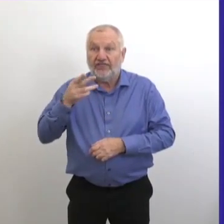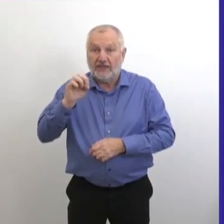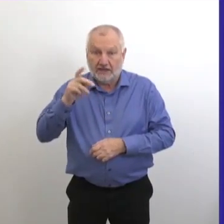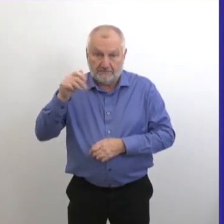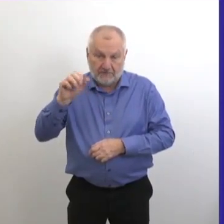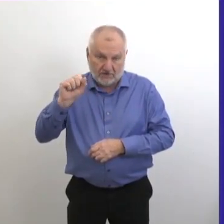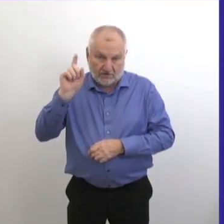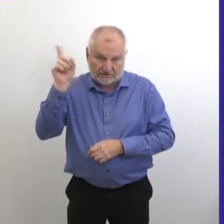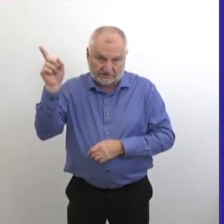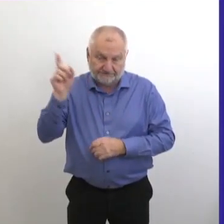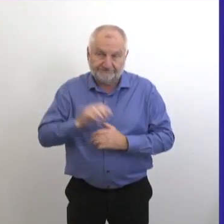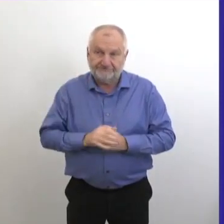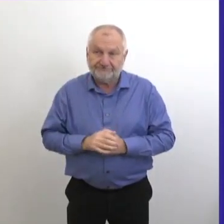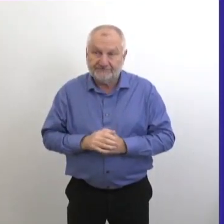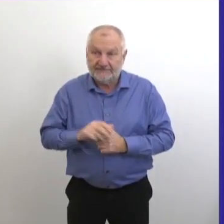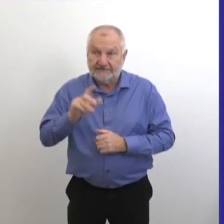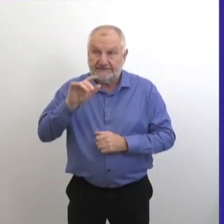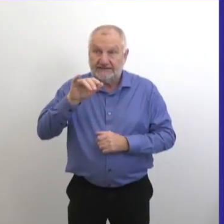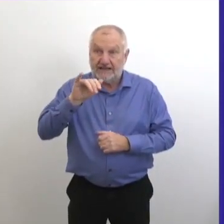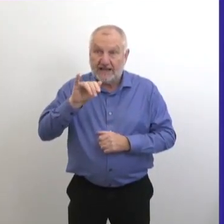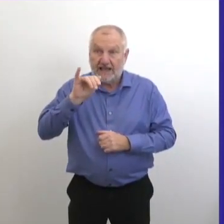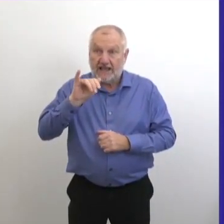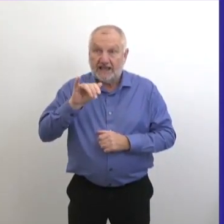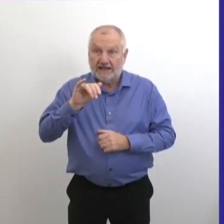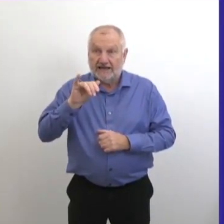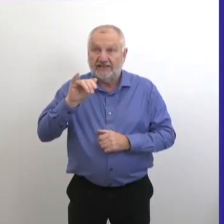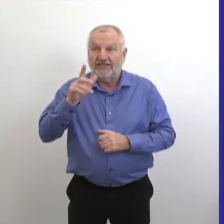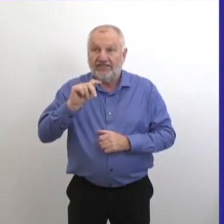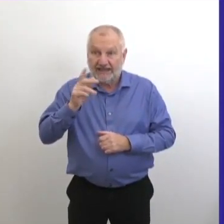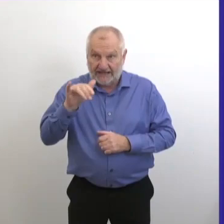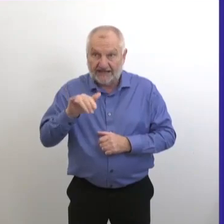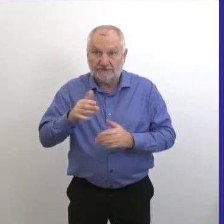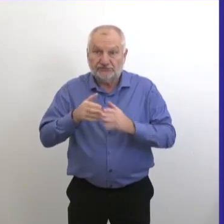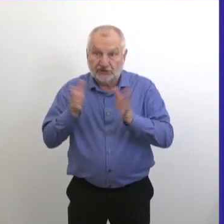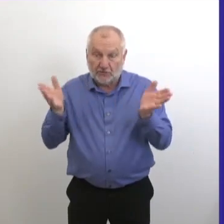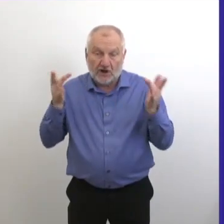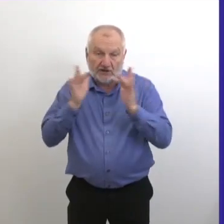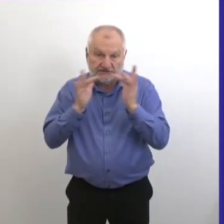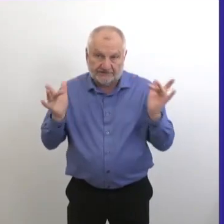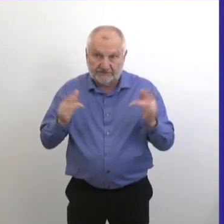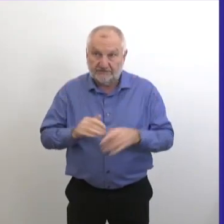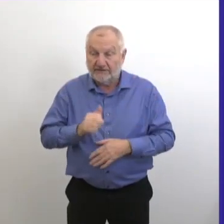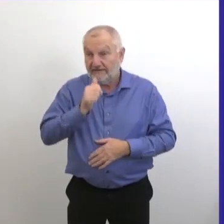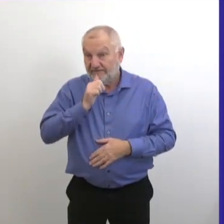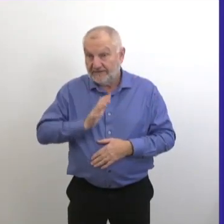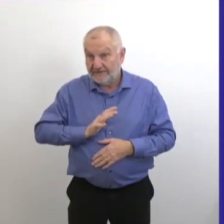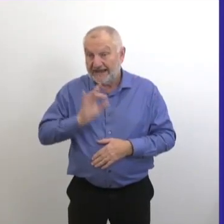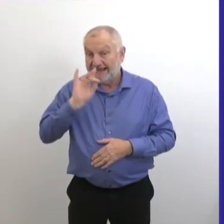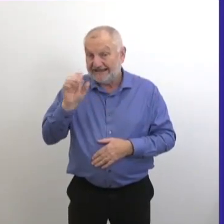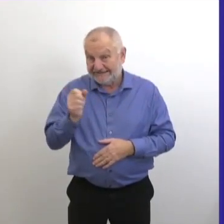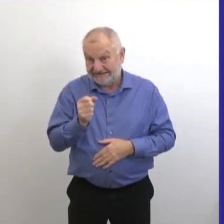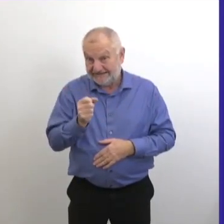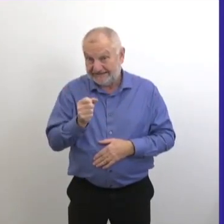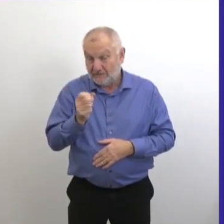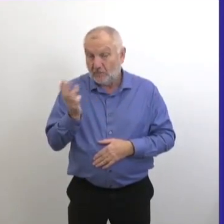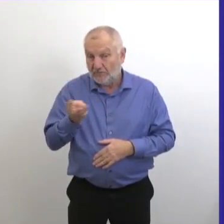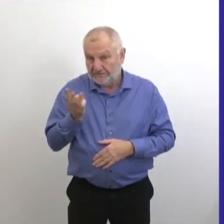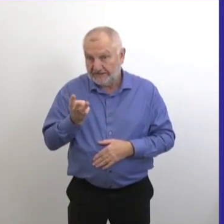une octuagénaire de la région de Winnipeg, une octuagénaire de la région de Winnipeg,